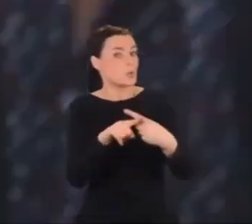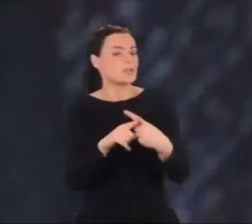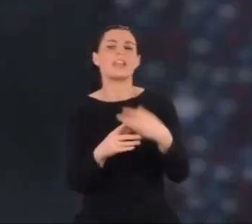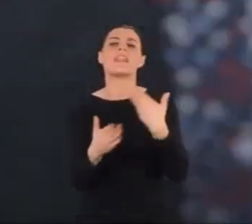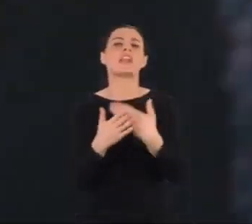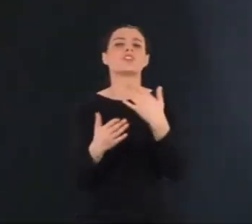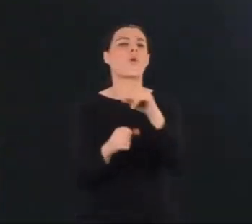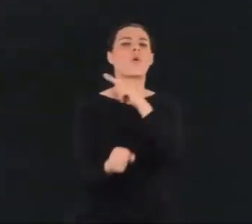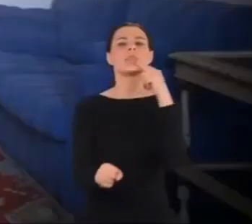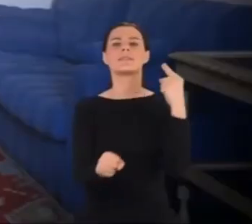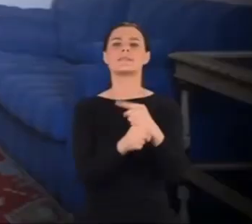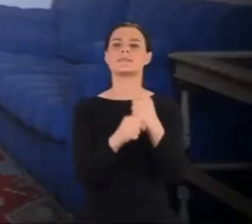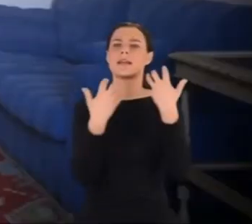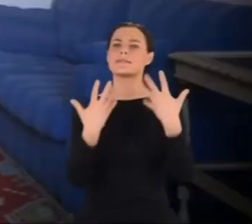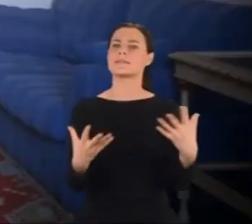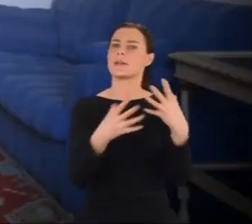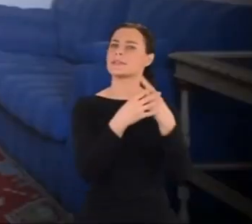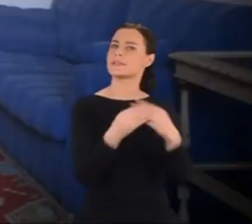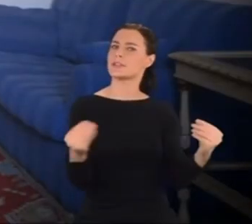zniknąć.